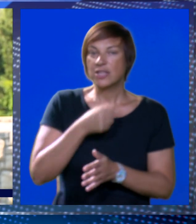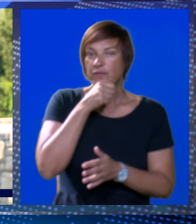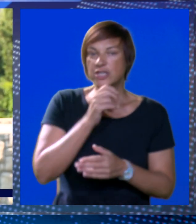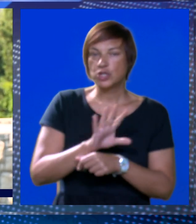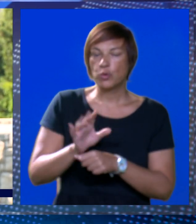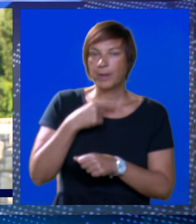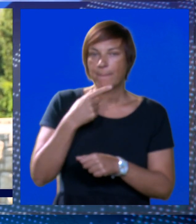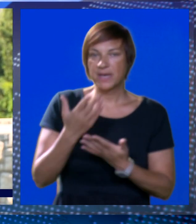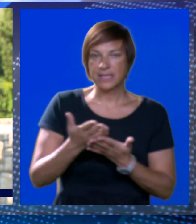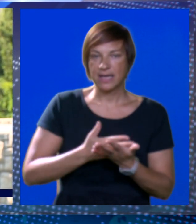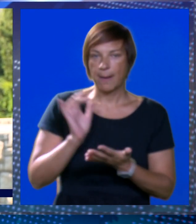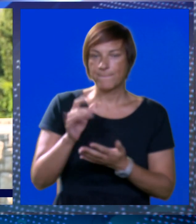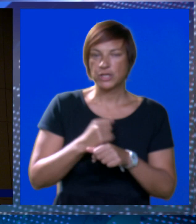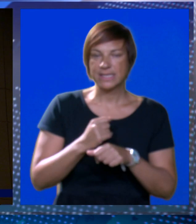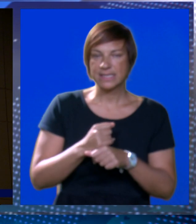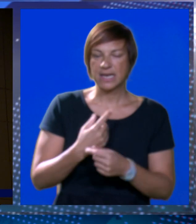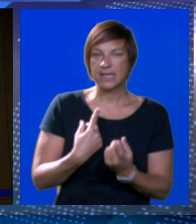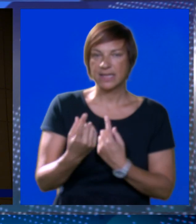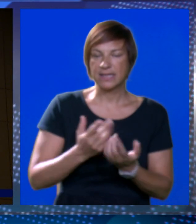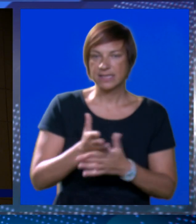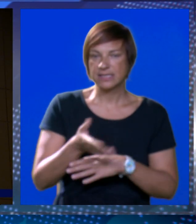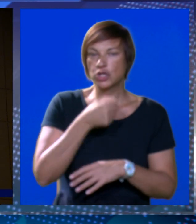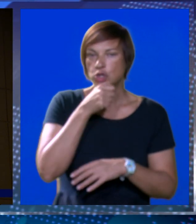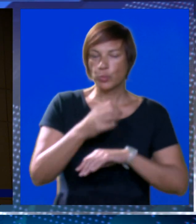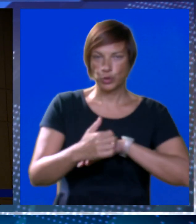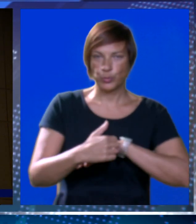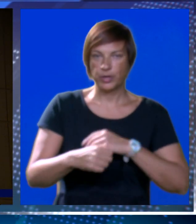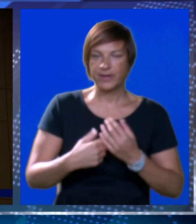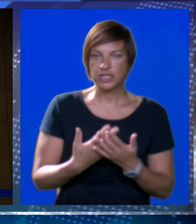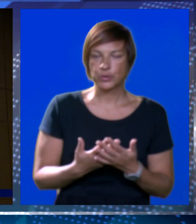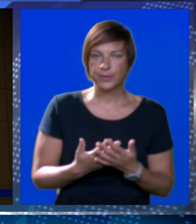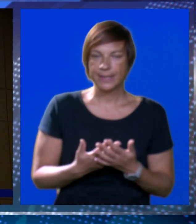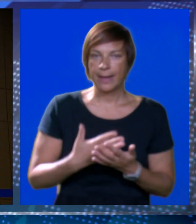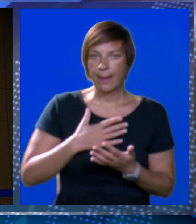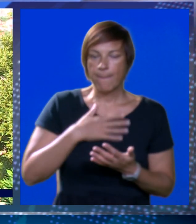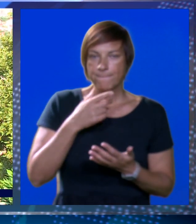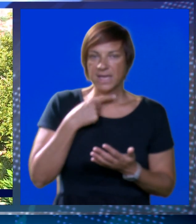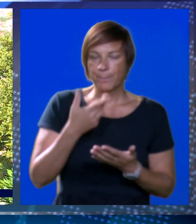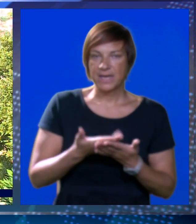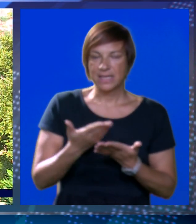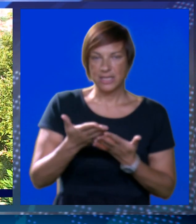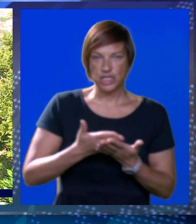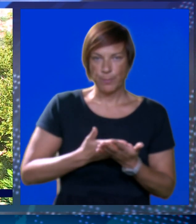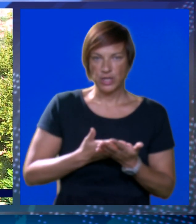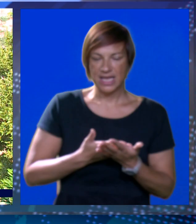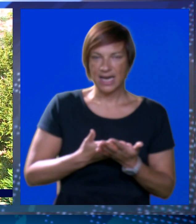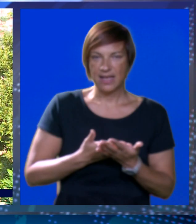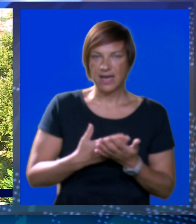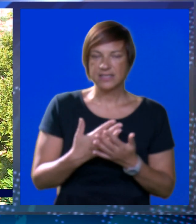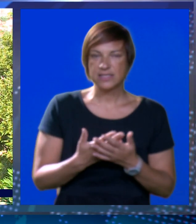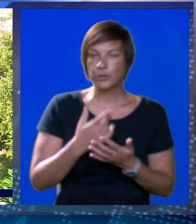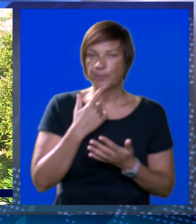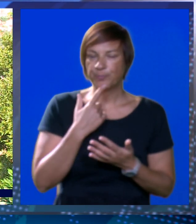redova župke predlažu deklaraciju protiv izgradnje trase kroz župu Dubrovačku. Mi predlažemo deklaraciju